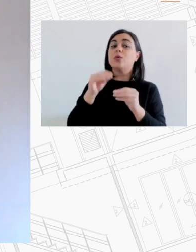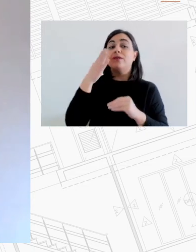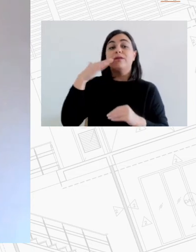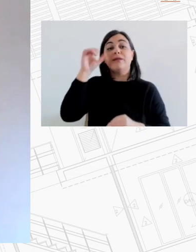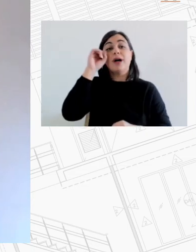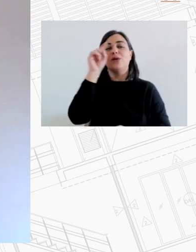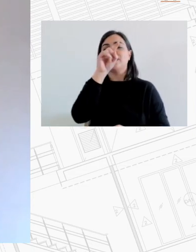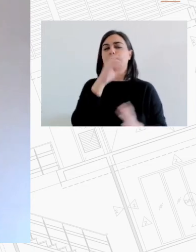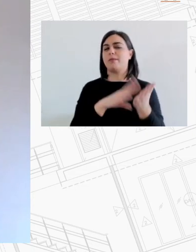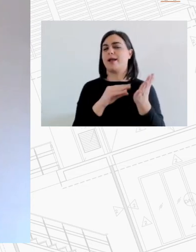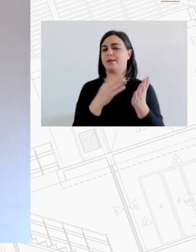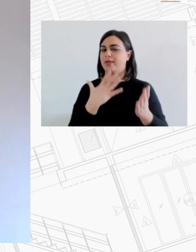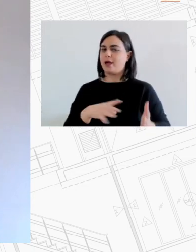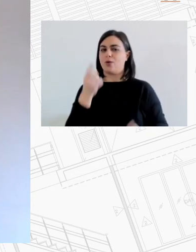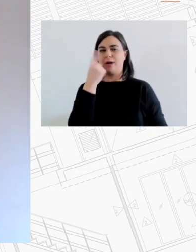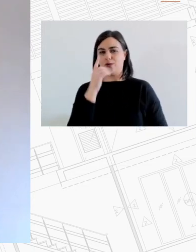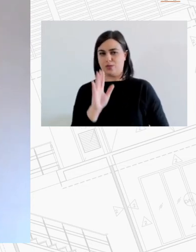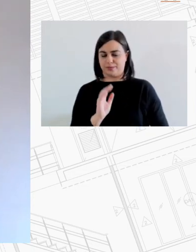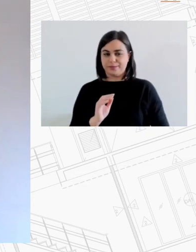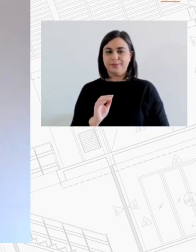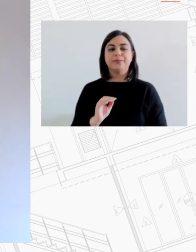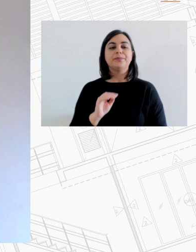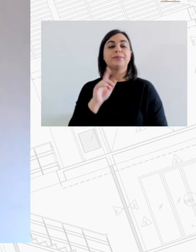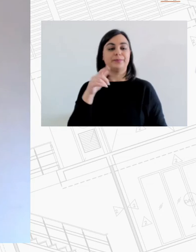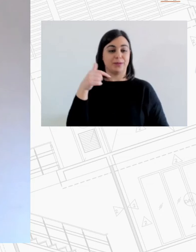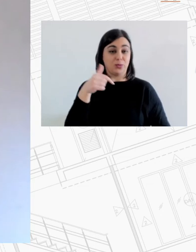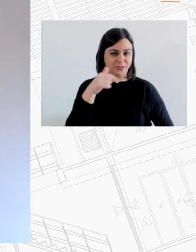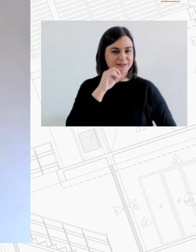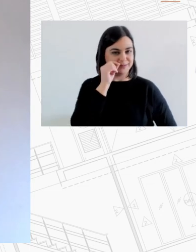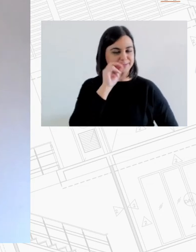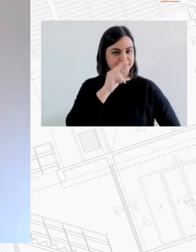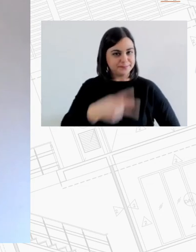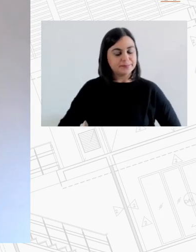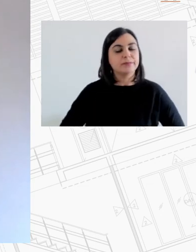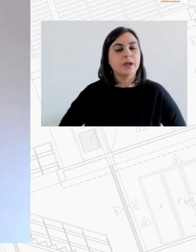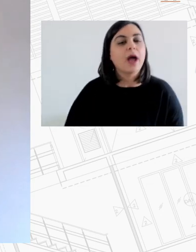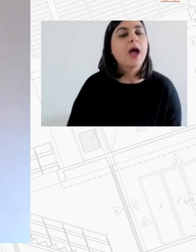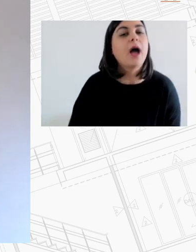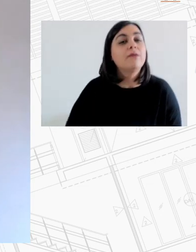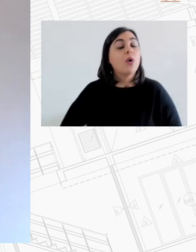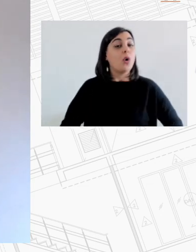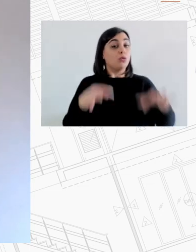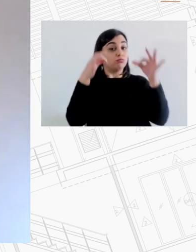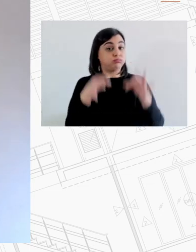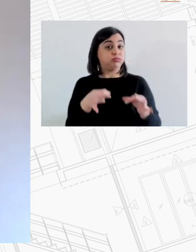κάνω μια διόρθωση δεν αγοράστηκαν το Σεπτέμβριο το Σεπτέμβριο συστέγινε ένα δημοψήφισμα το αποτέλεσμα ήταν